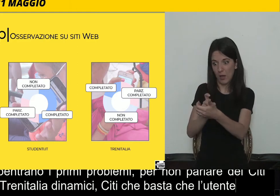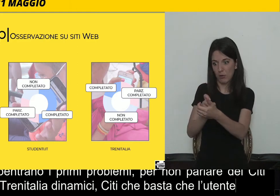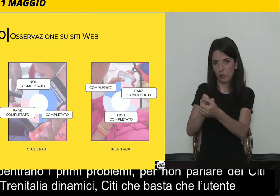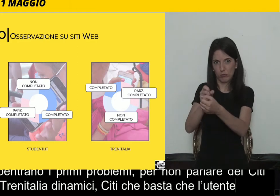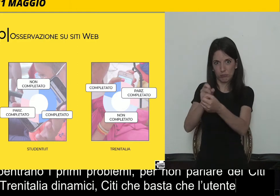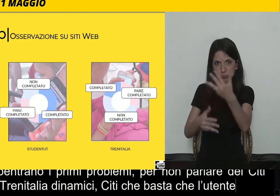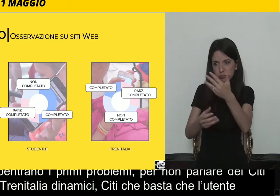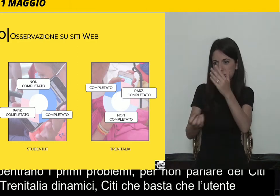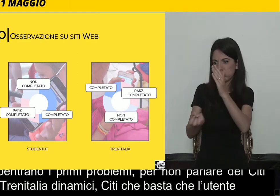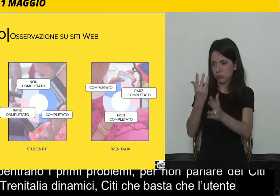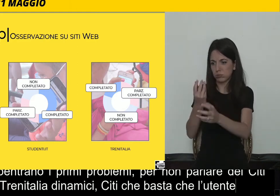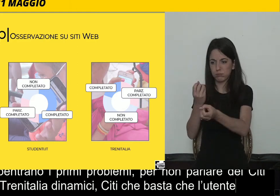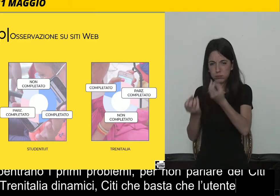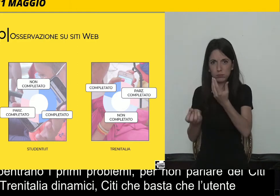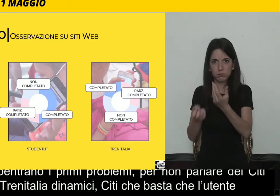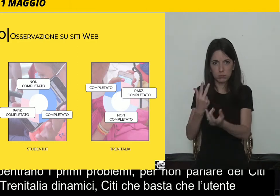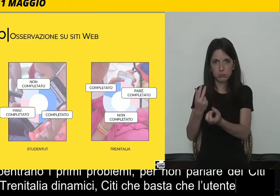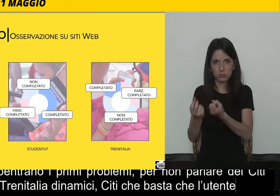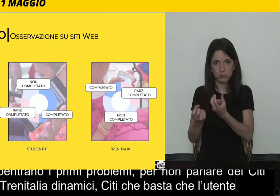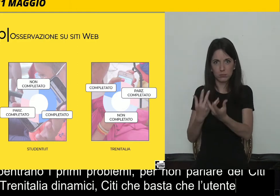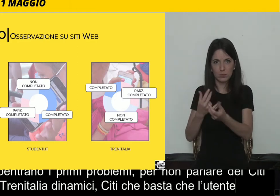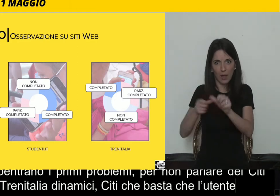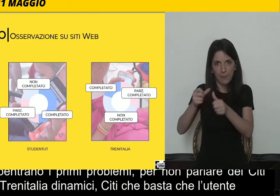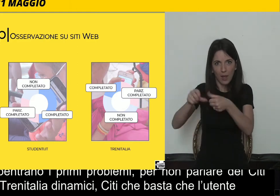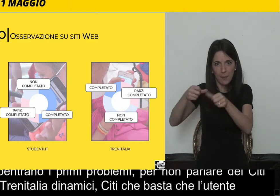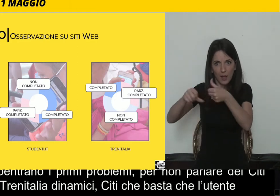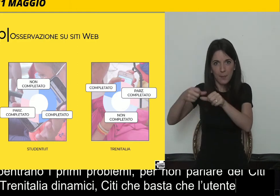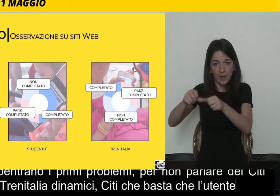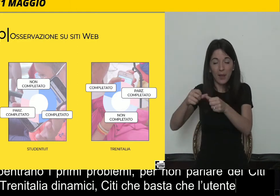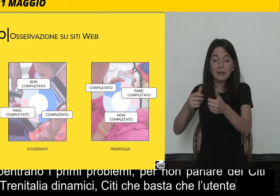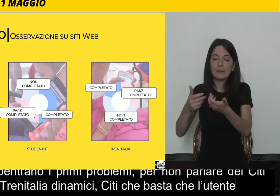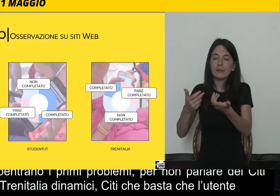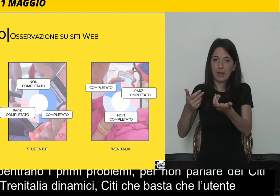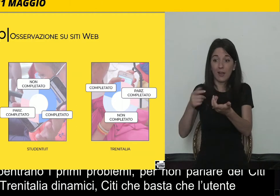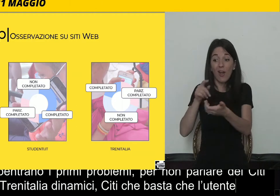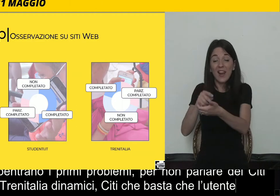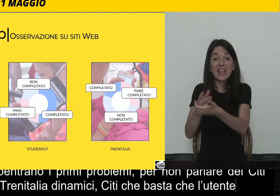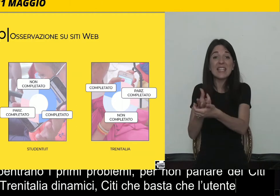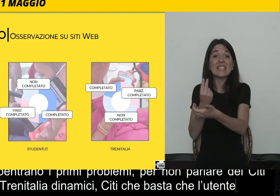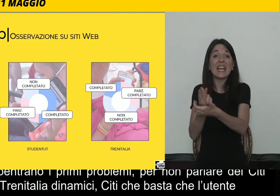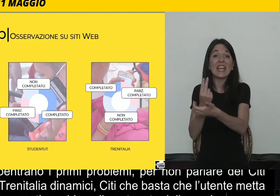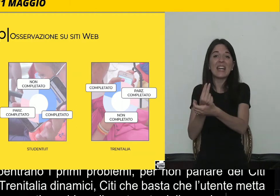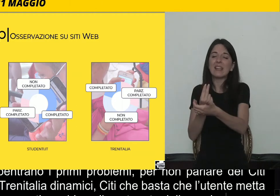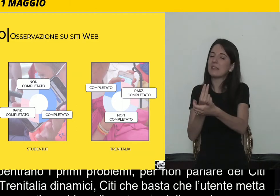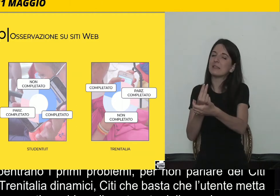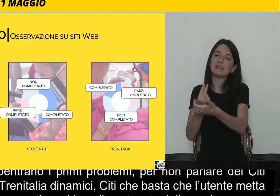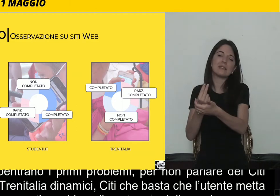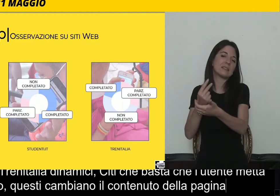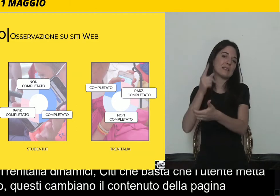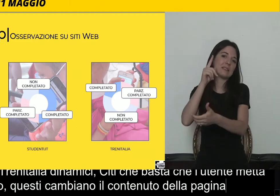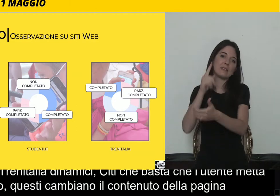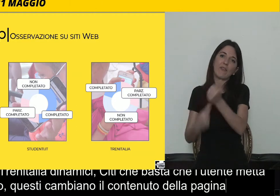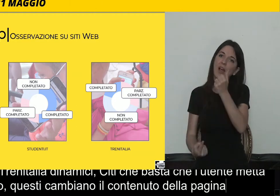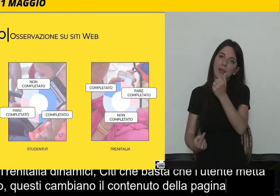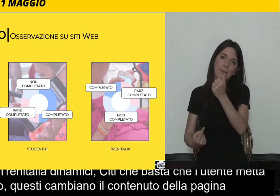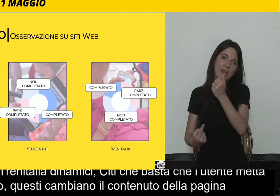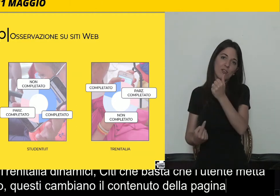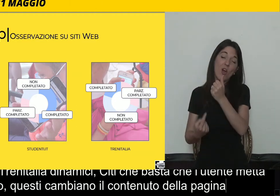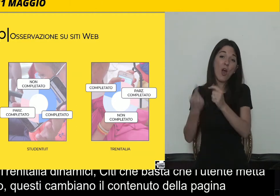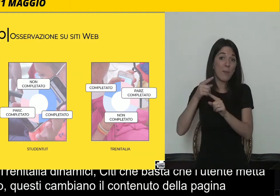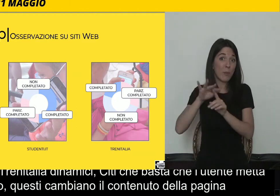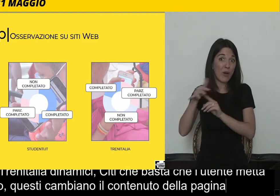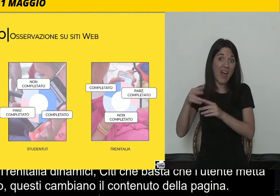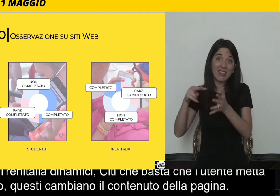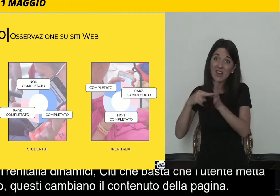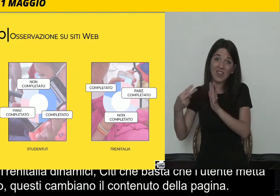questi possano cambiare totalmente il contenuto della pagina. Ecco, qui gli screen reader falliscono ed è davvero difficile, anche con altre tecnologie,